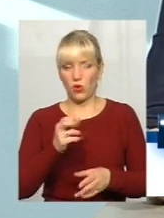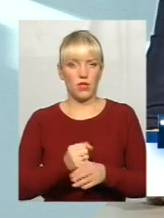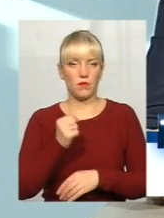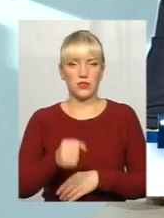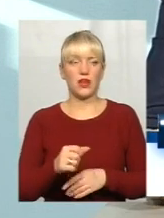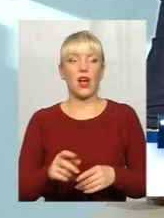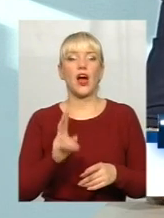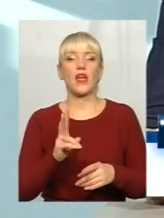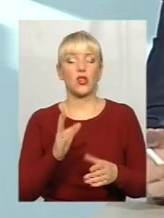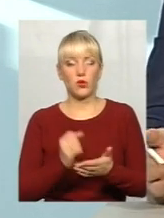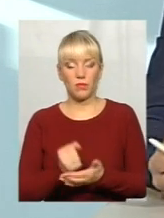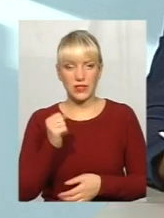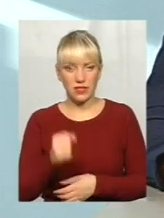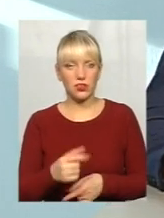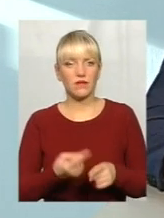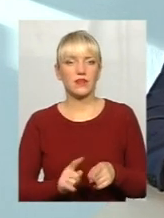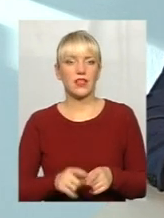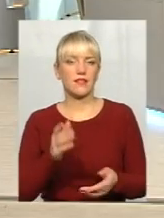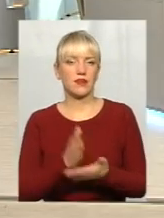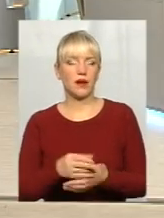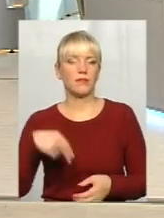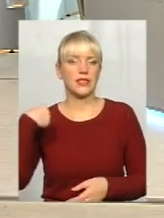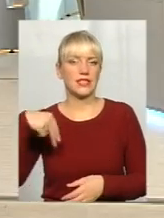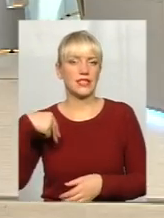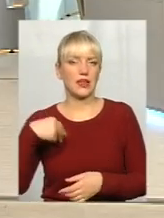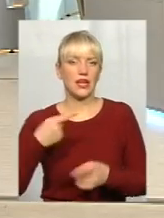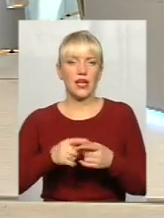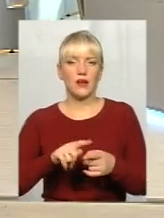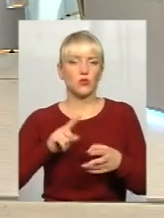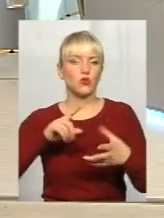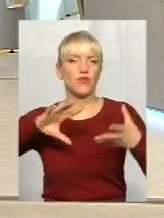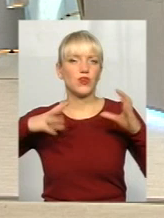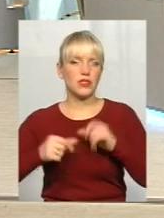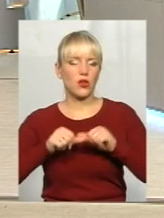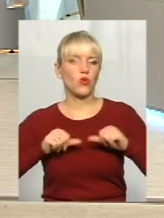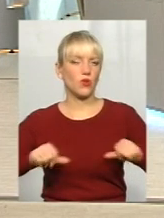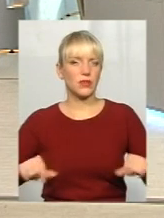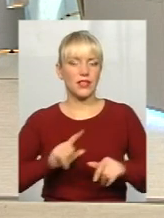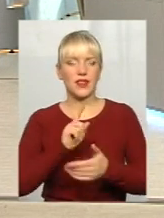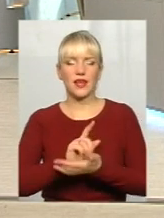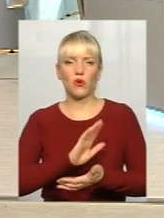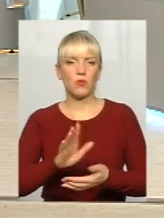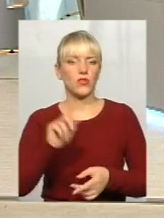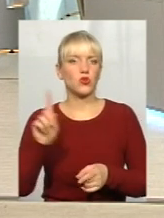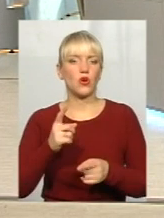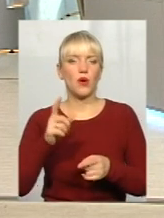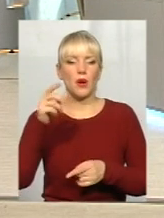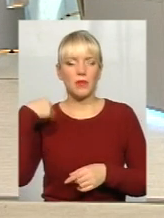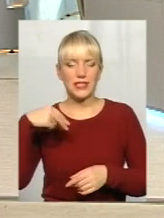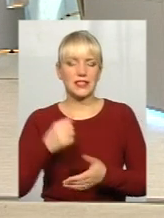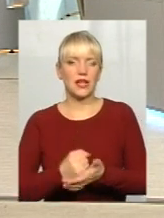це й хтось президент. Тому що висновки комісії не є обов'язковими, що президент саме цю людину призначив.